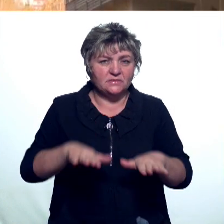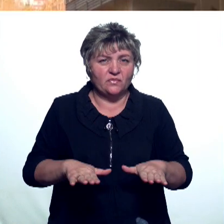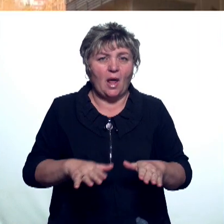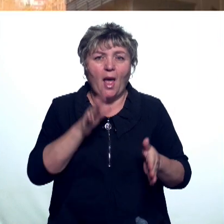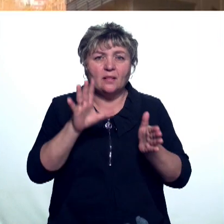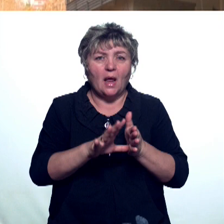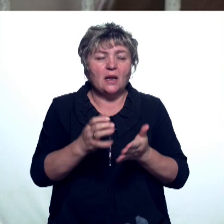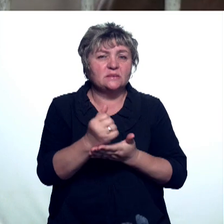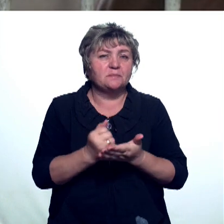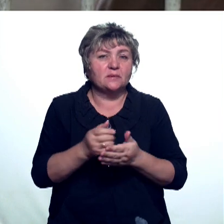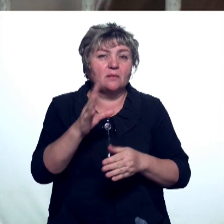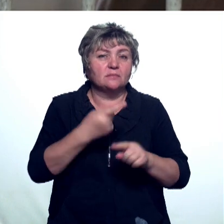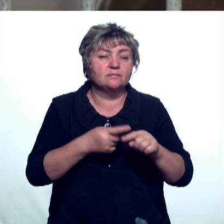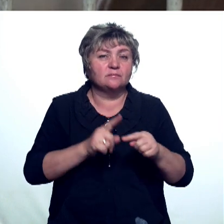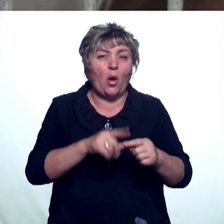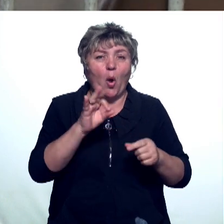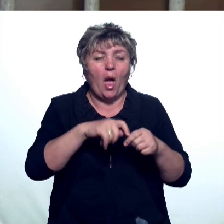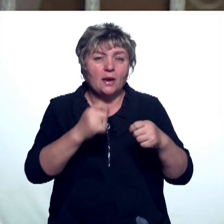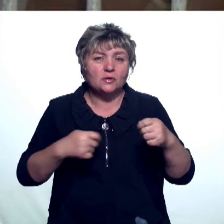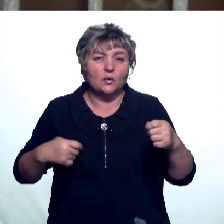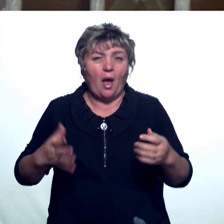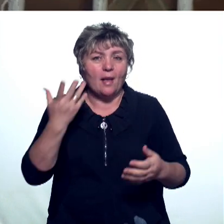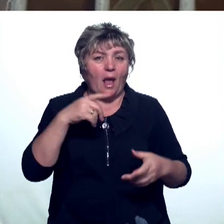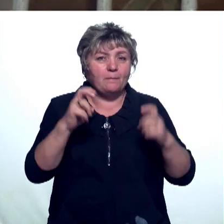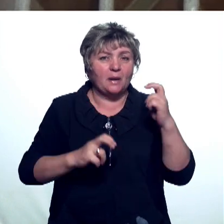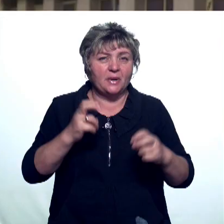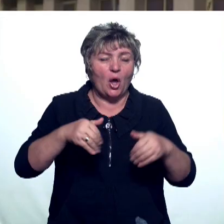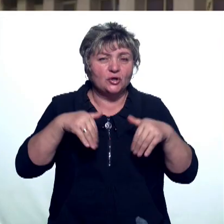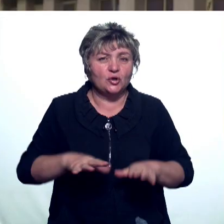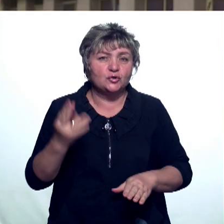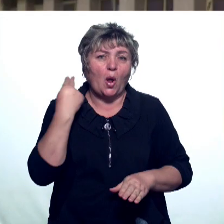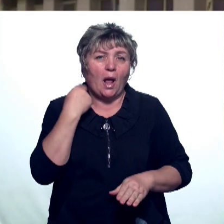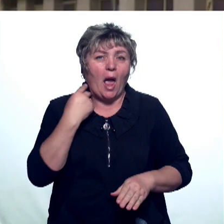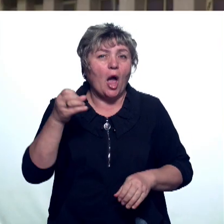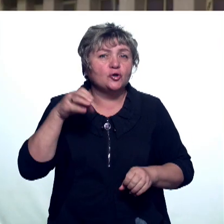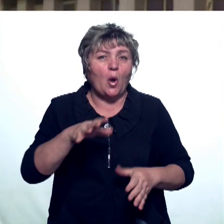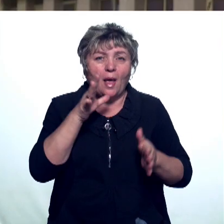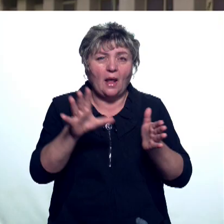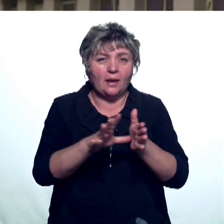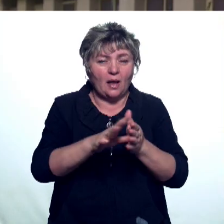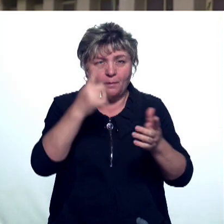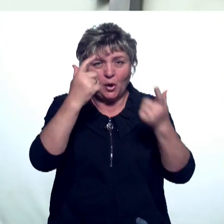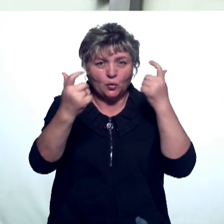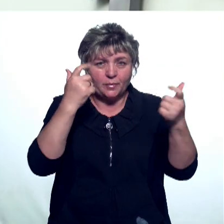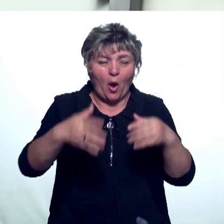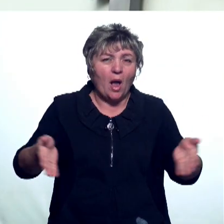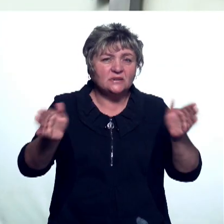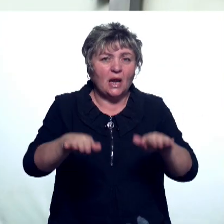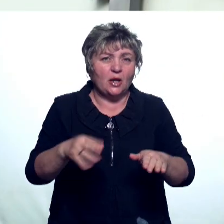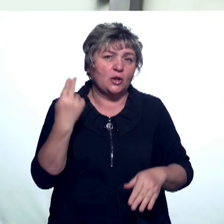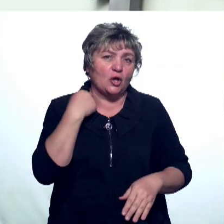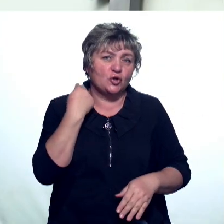Энергосбыт и ипподром договорились о рассрочке. Когда предприятие решит проблему с долгами и о чем энергетики предупреждают остальных должников?